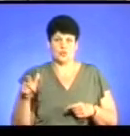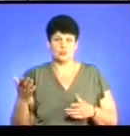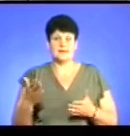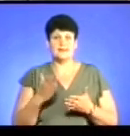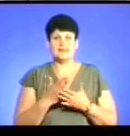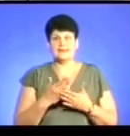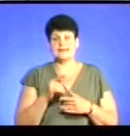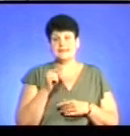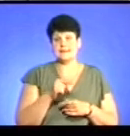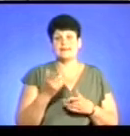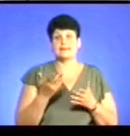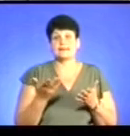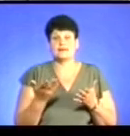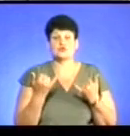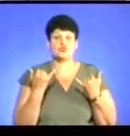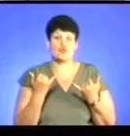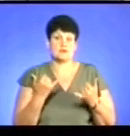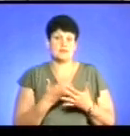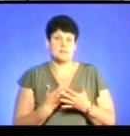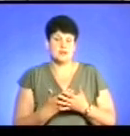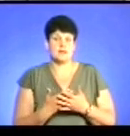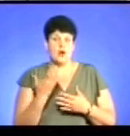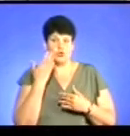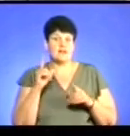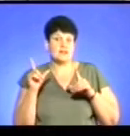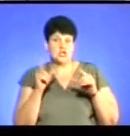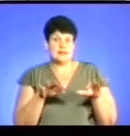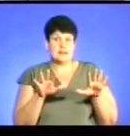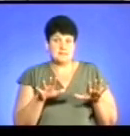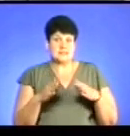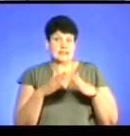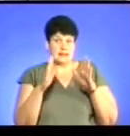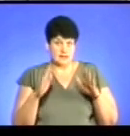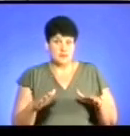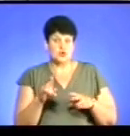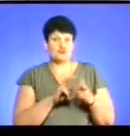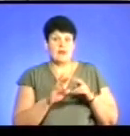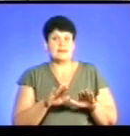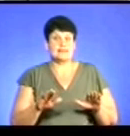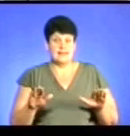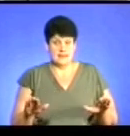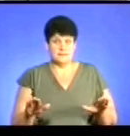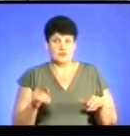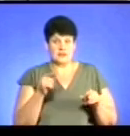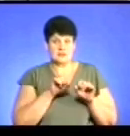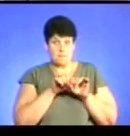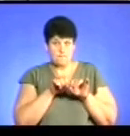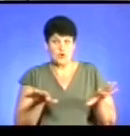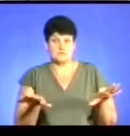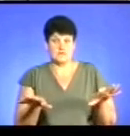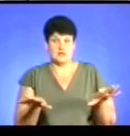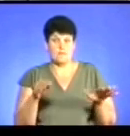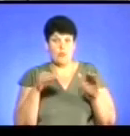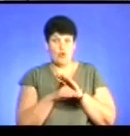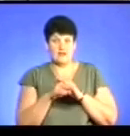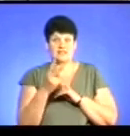люди, які, скажімо, сьогодні, наприклад, ми, коли виїжджали туда на місце на табір, шукали дітей, тому що вони порозбігалися, поховалися,